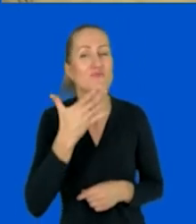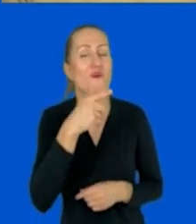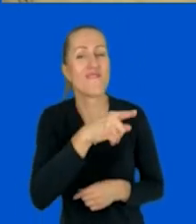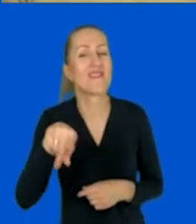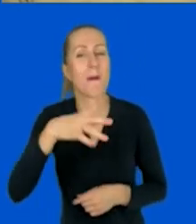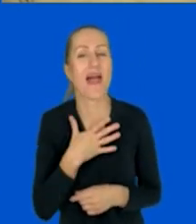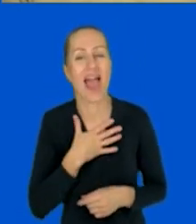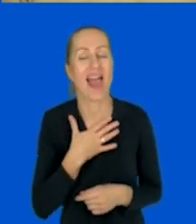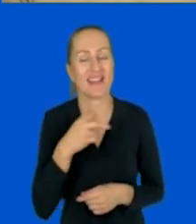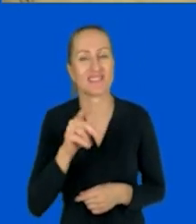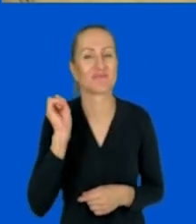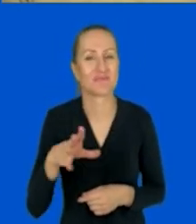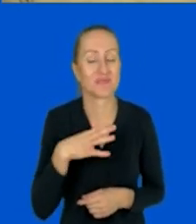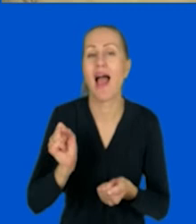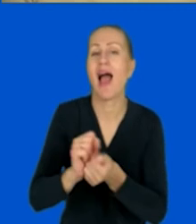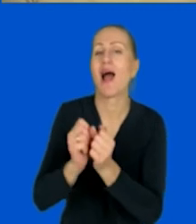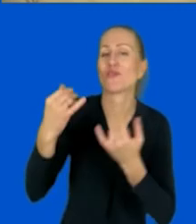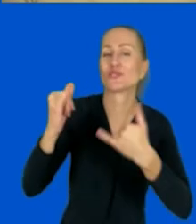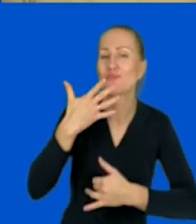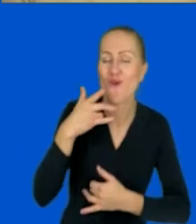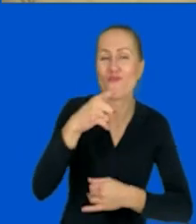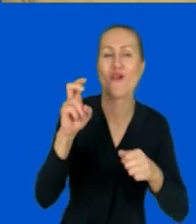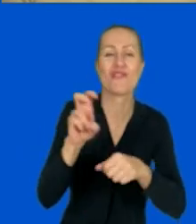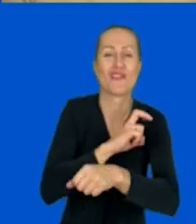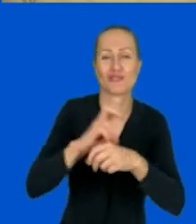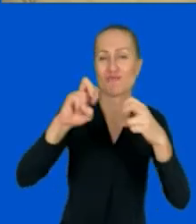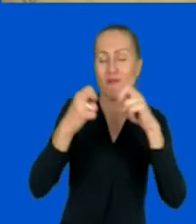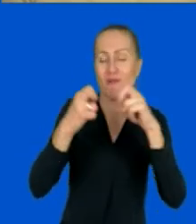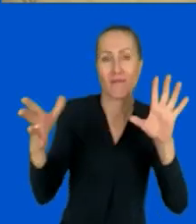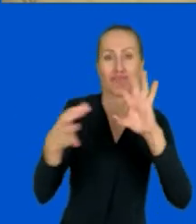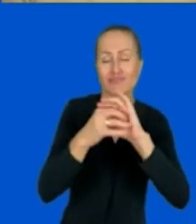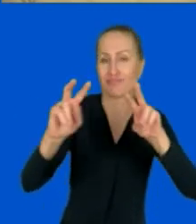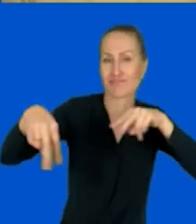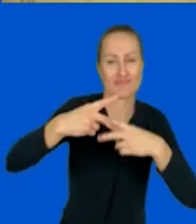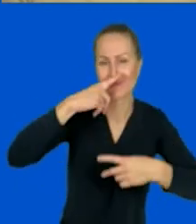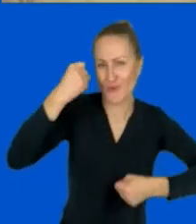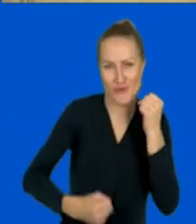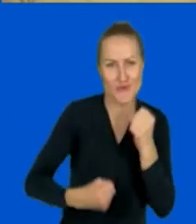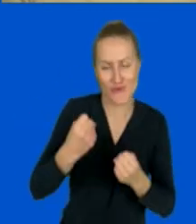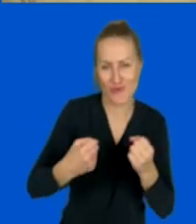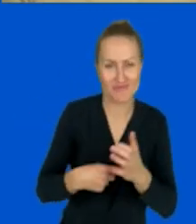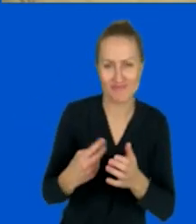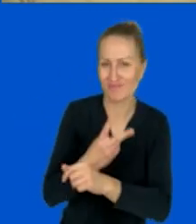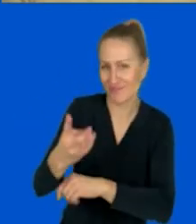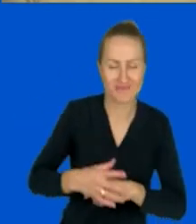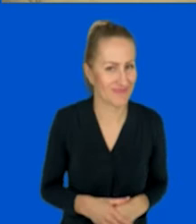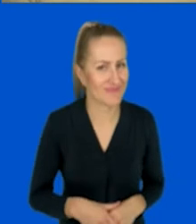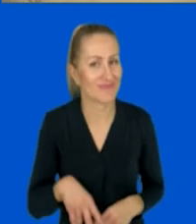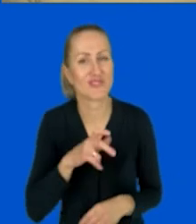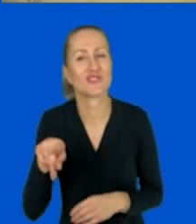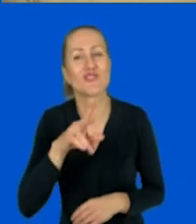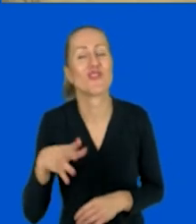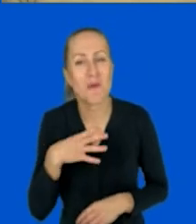Problemy te jak myślą z połączeniem? Aha, z dołączeniem do spotkania. Czy są jeszcze jakieś kurie? No